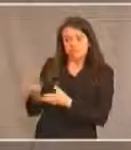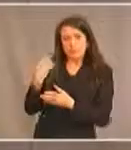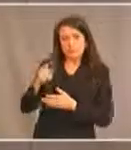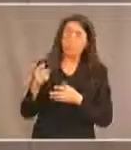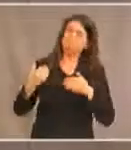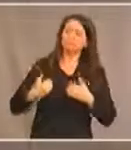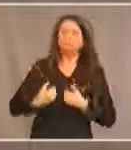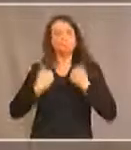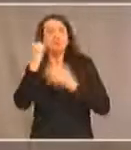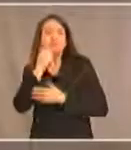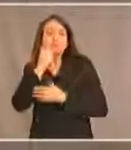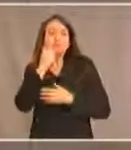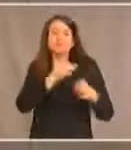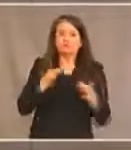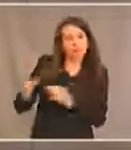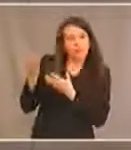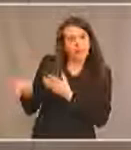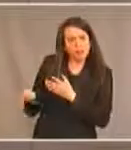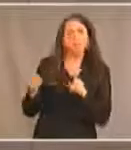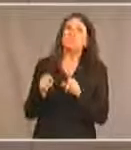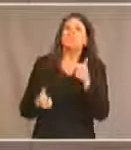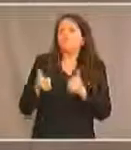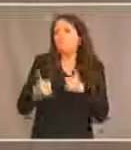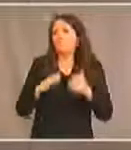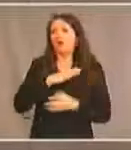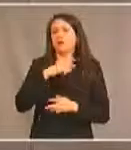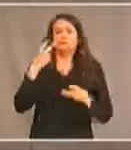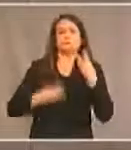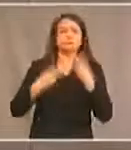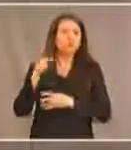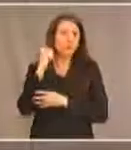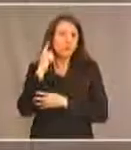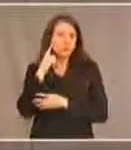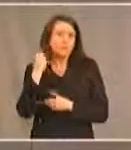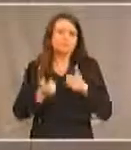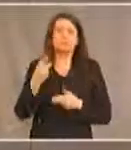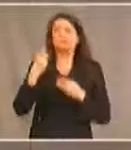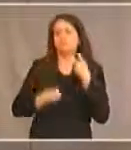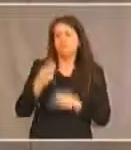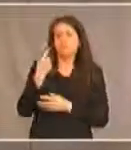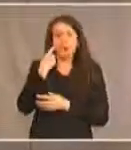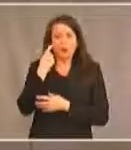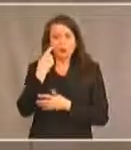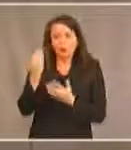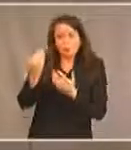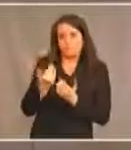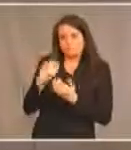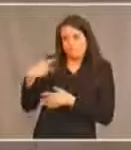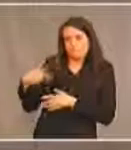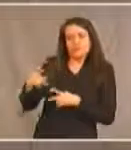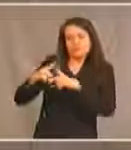mener leur activité quotidienne ou qui ont des troubles de l'ouïe ou de la vue, qui ont des besoins